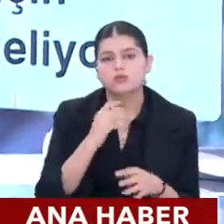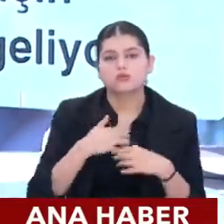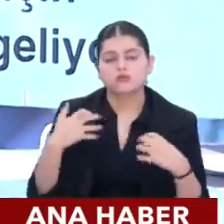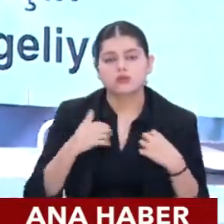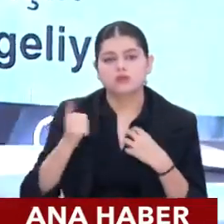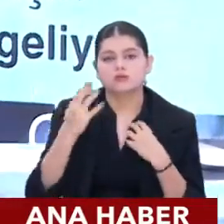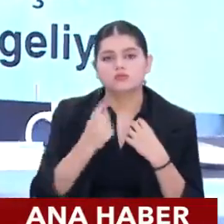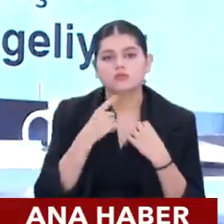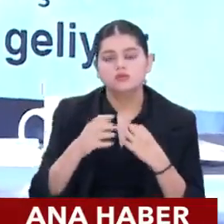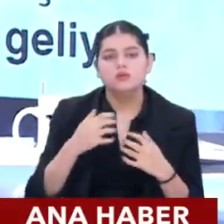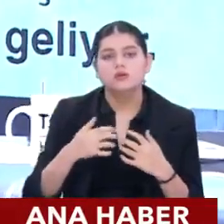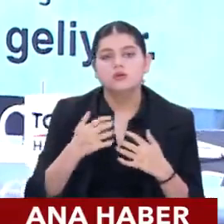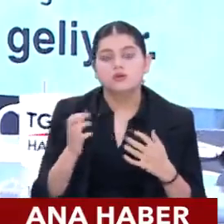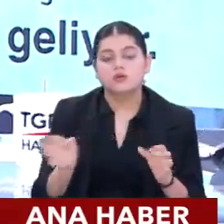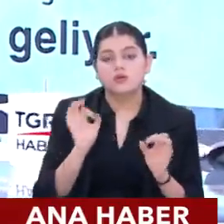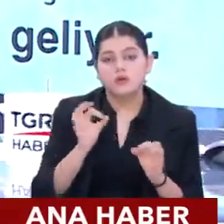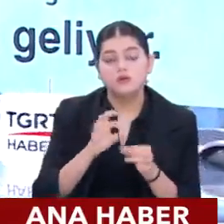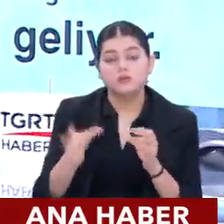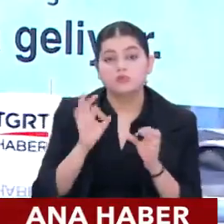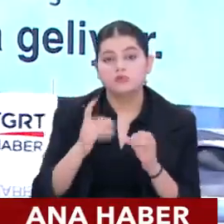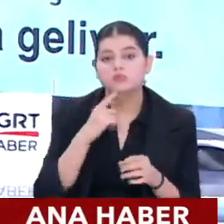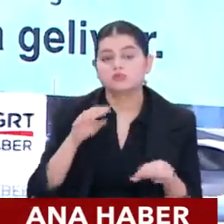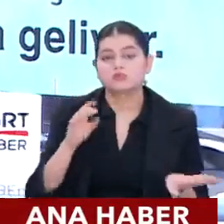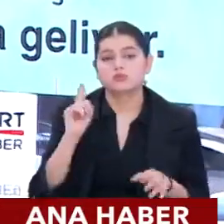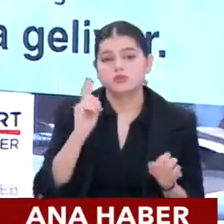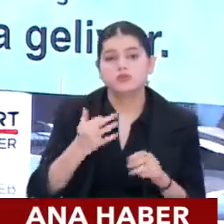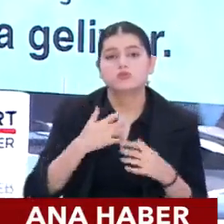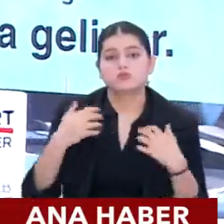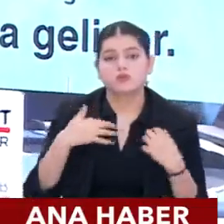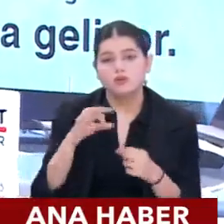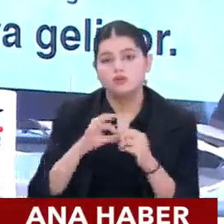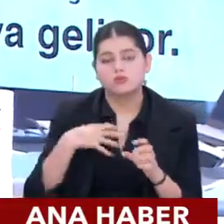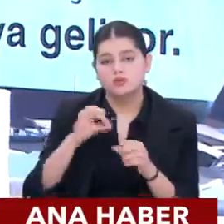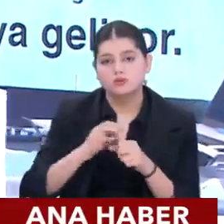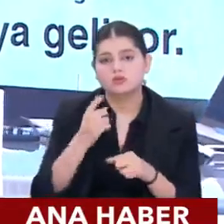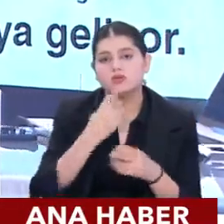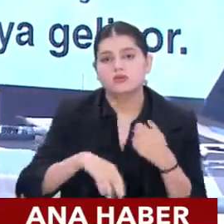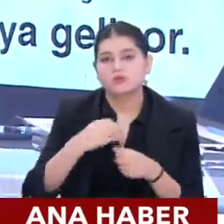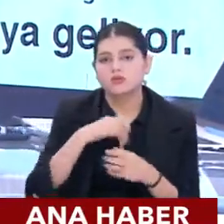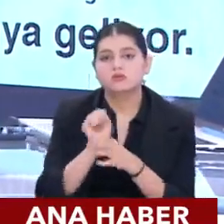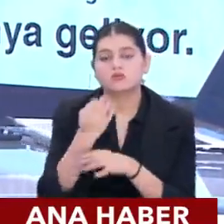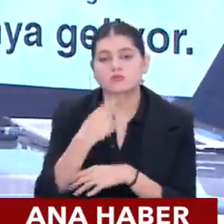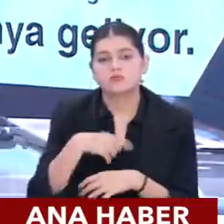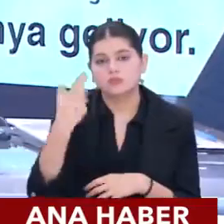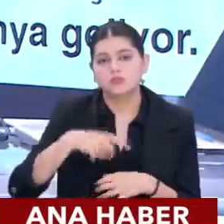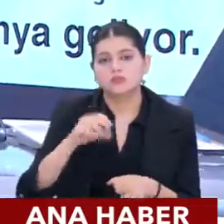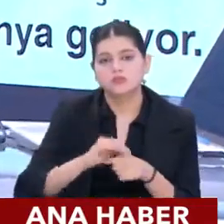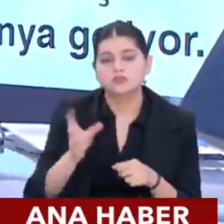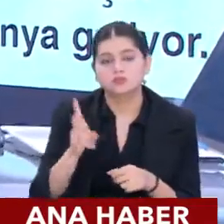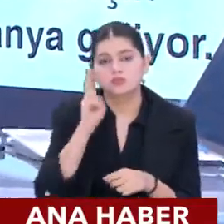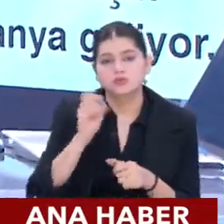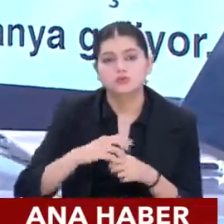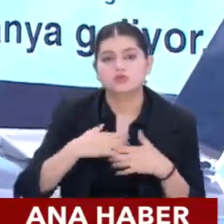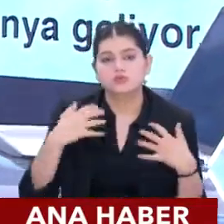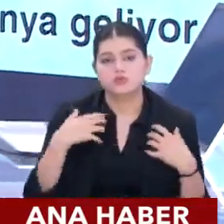güvenlik her zaman ekonomiden daha önemlidir. İlk çocukluğumdan beri güvenlik ekonomi ikilemini kendi yaşadığım mahallede tecrübe etmiş bir insanım. Her zaman